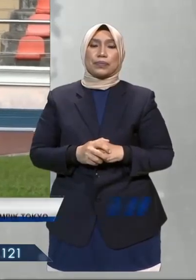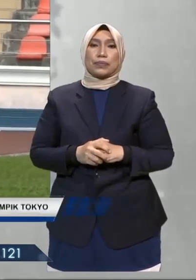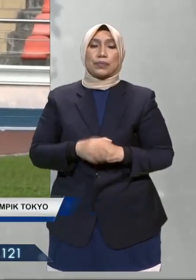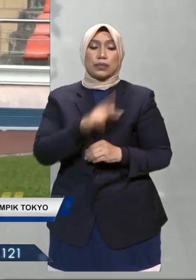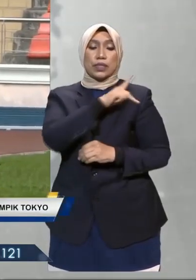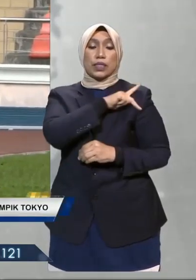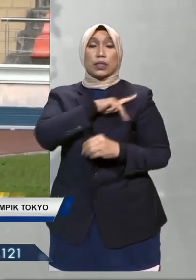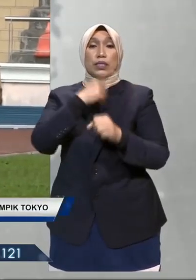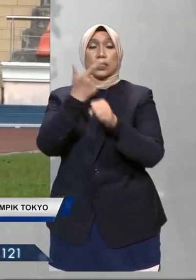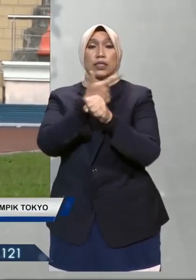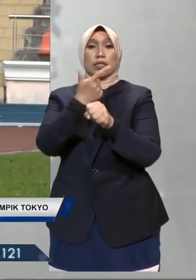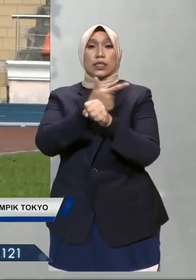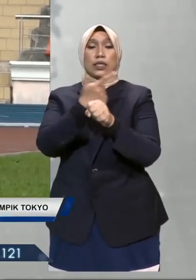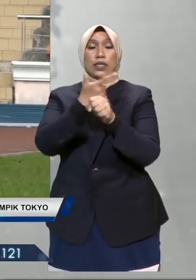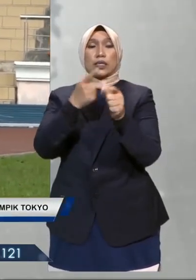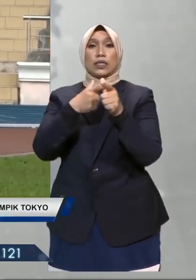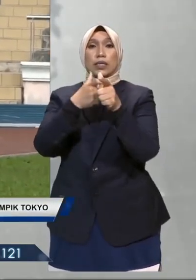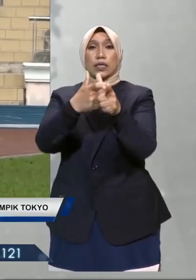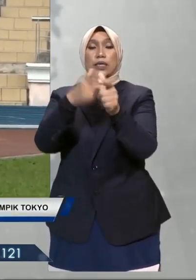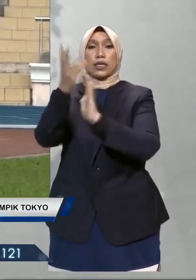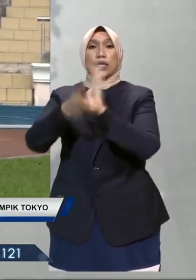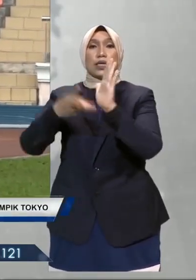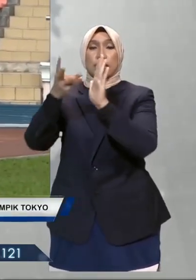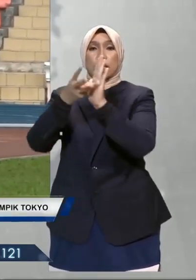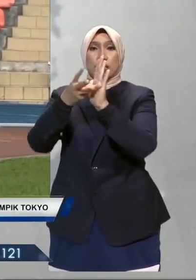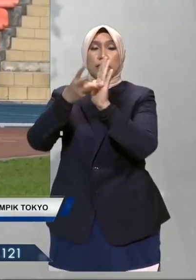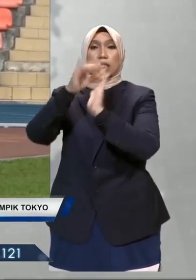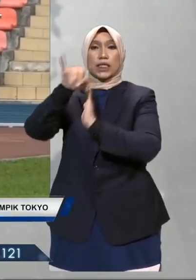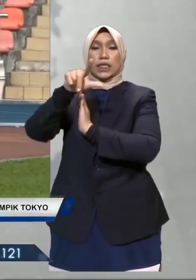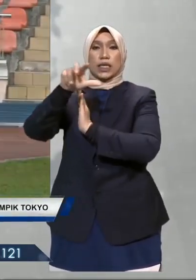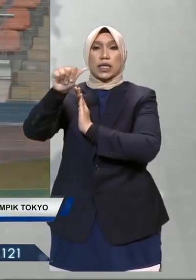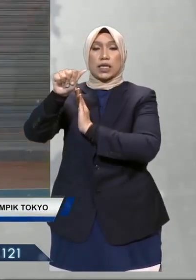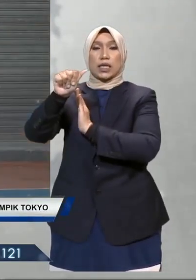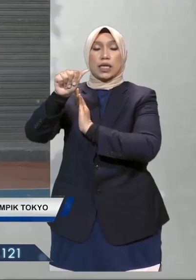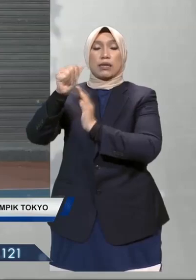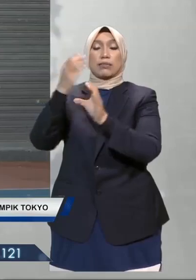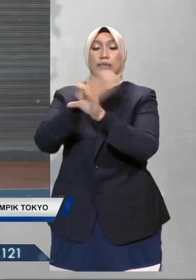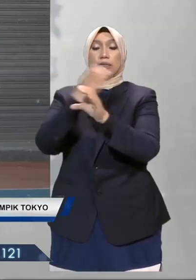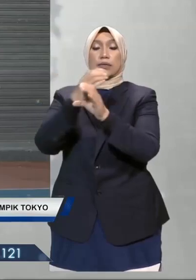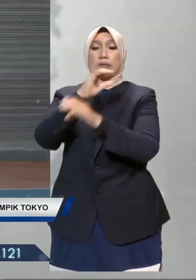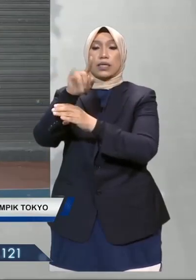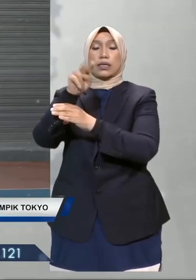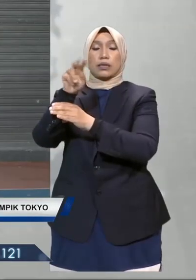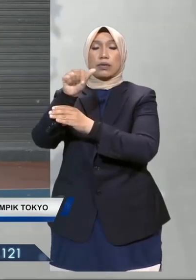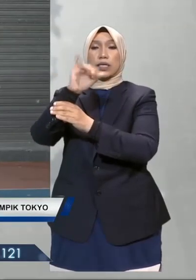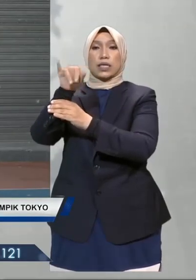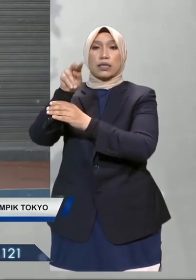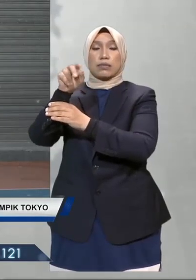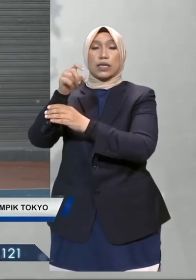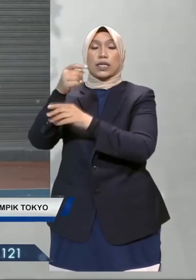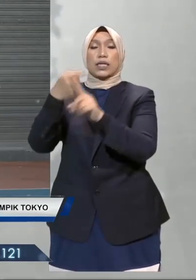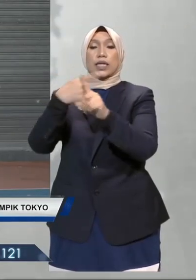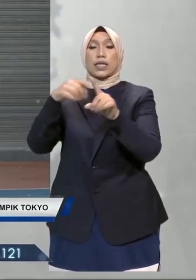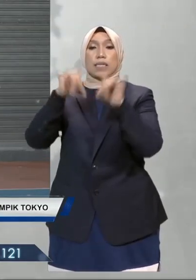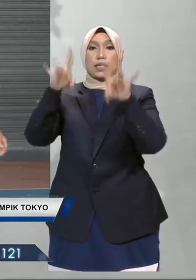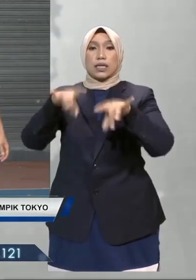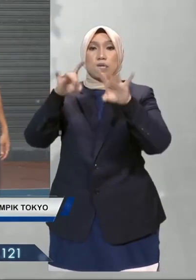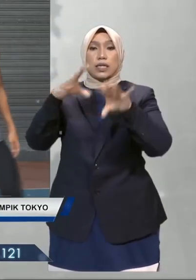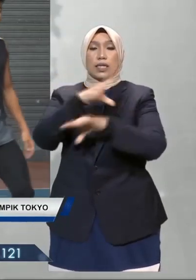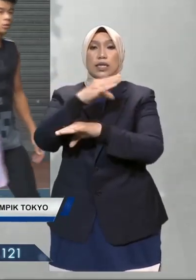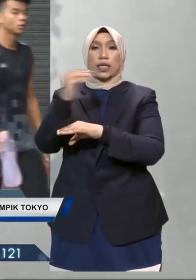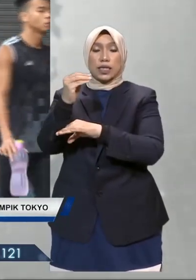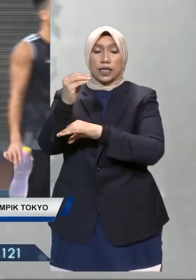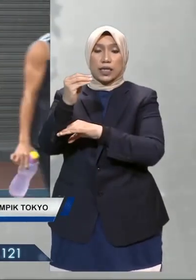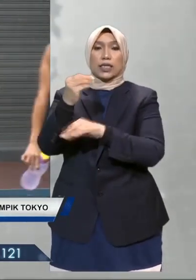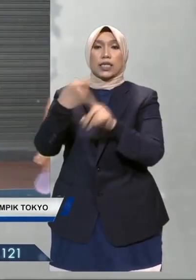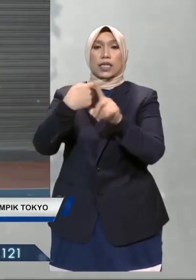Ketua Jurulatih Olaraga Paralimpik Negara, R.J. Ganaden menyifatkan antara pencabar Rizwan adalah James Turner dari Australia dan atlet Cina